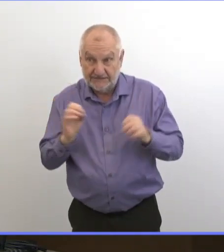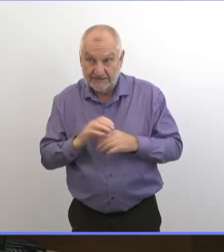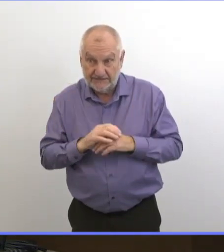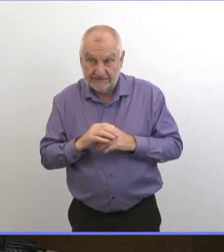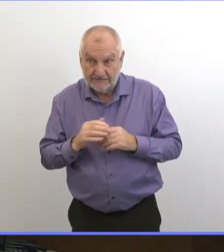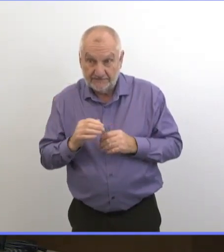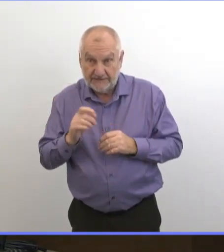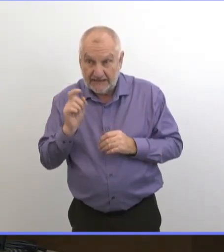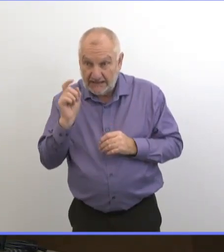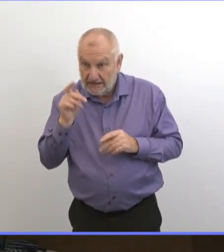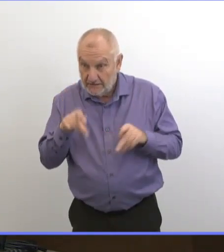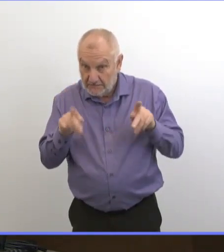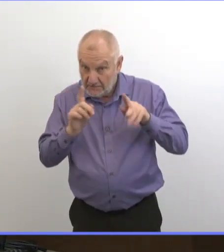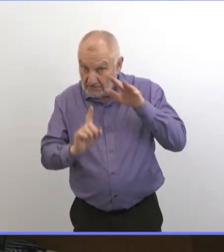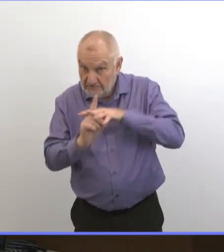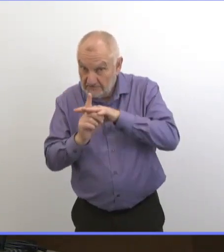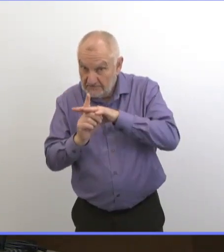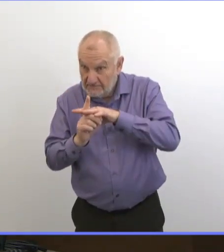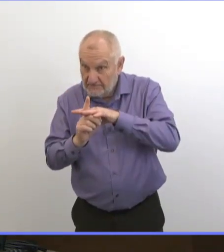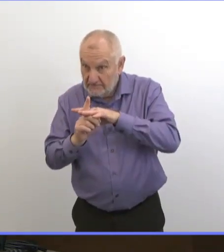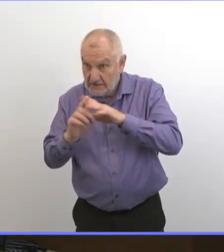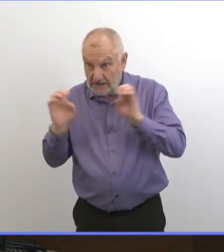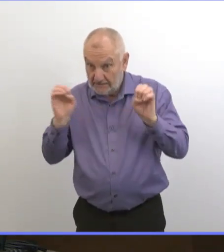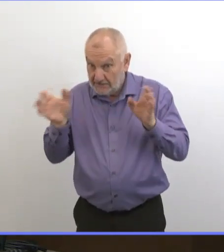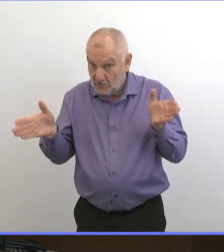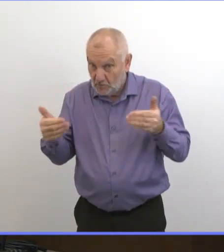du centre de la santé.